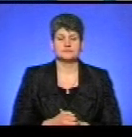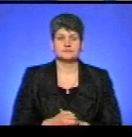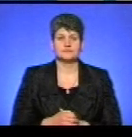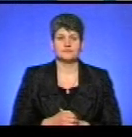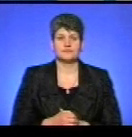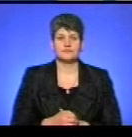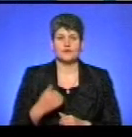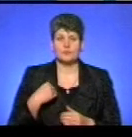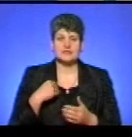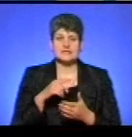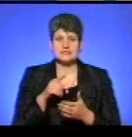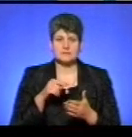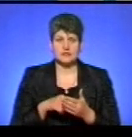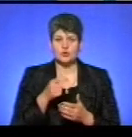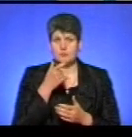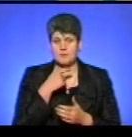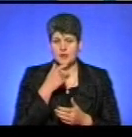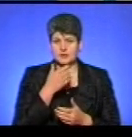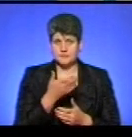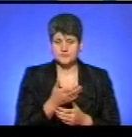У мене є таке запитання до пана.